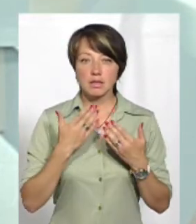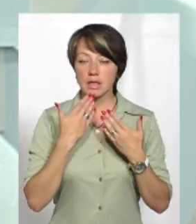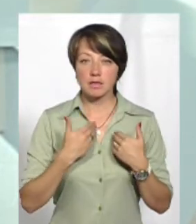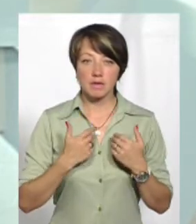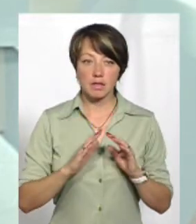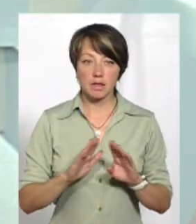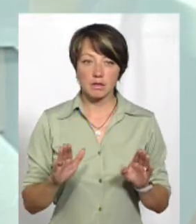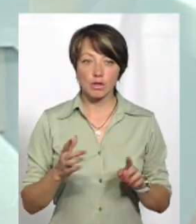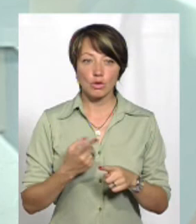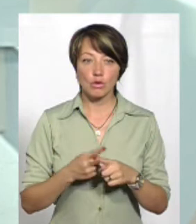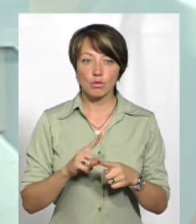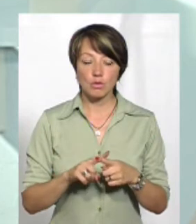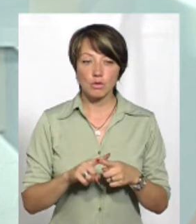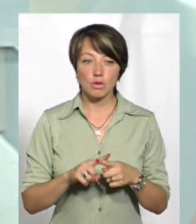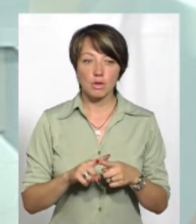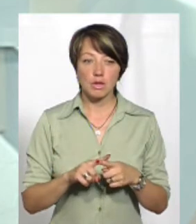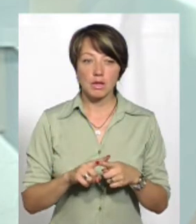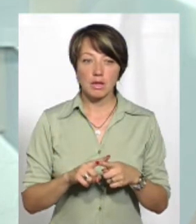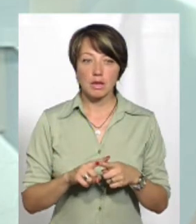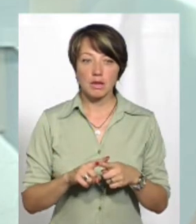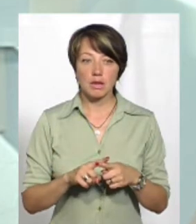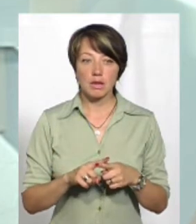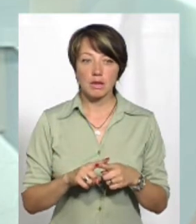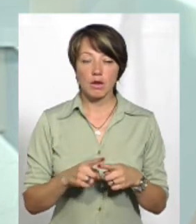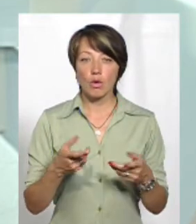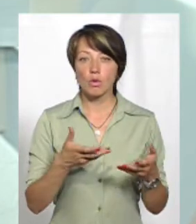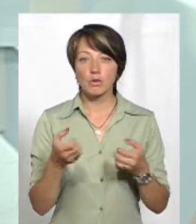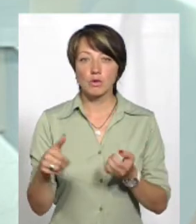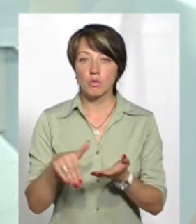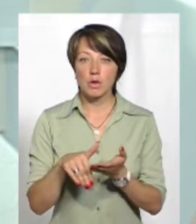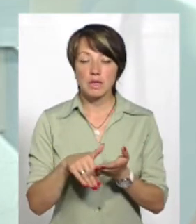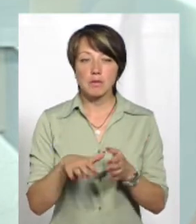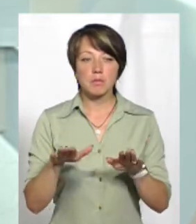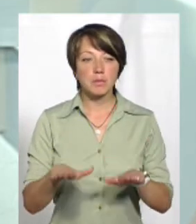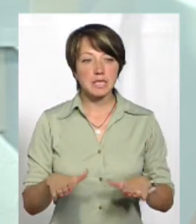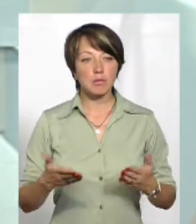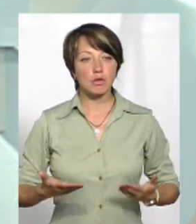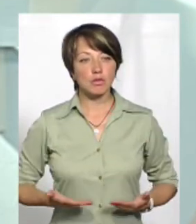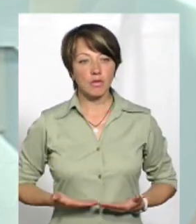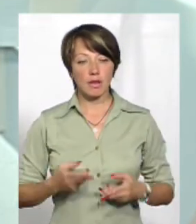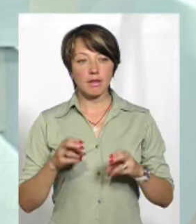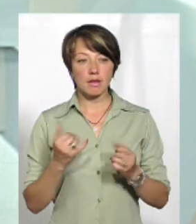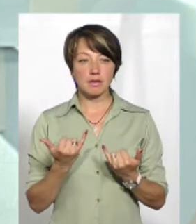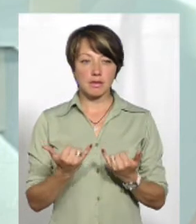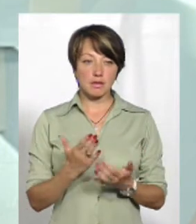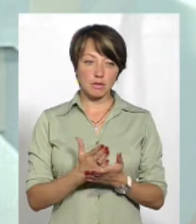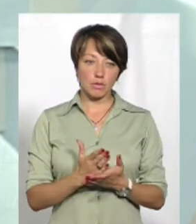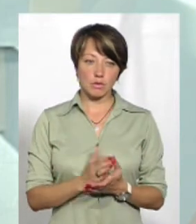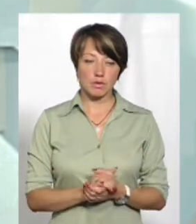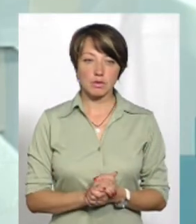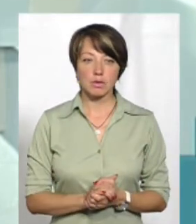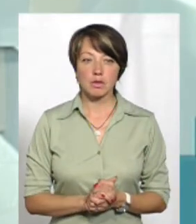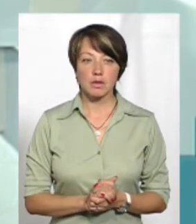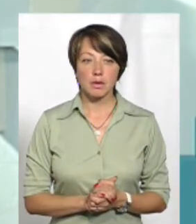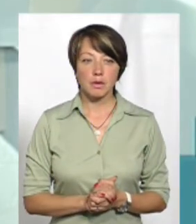звертається. Тому десь вони, напевно, отримують допомогу за тим місцем проживання, де знаходяться на